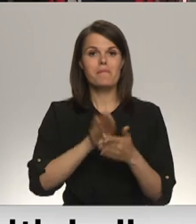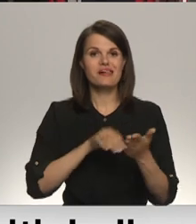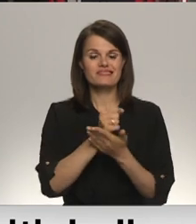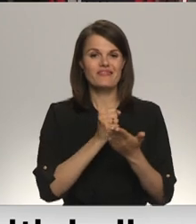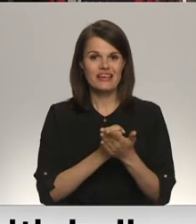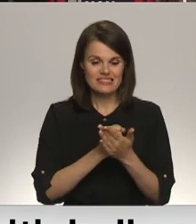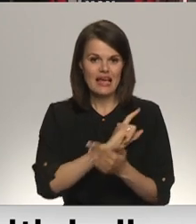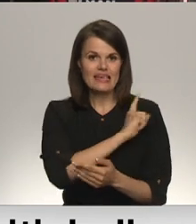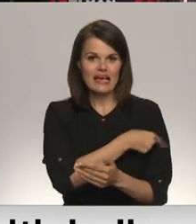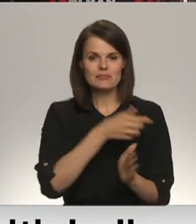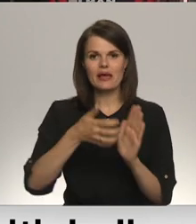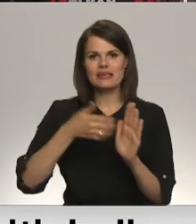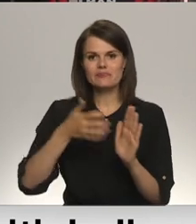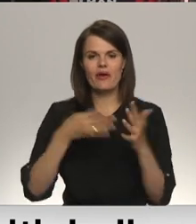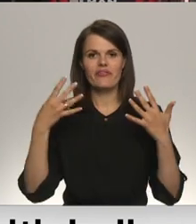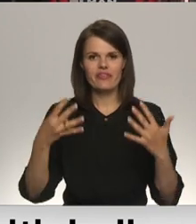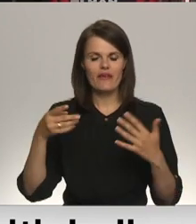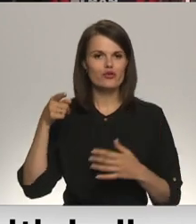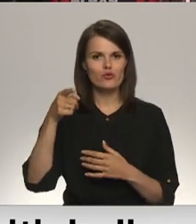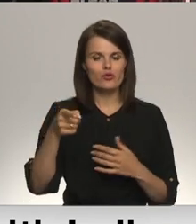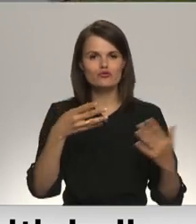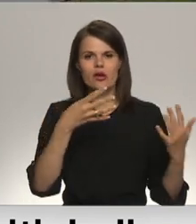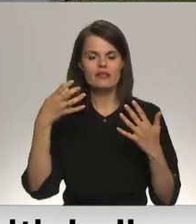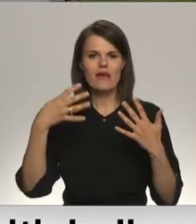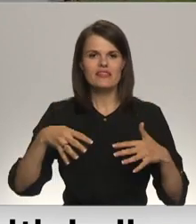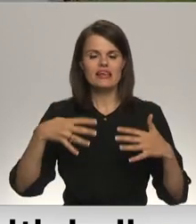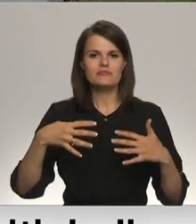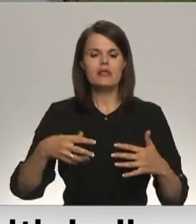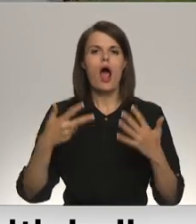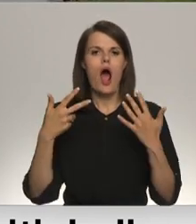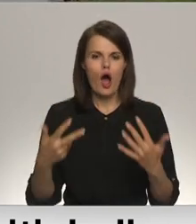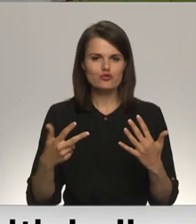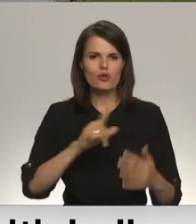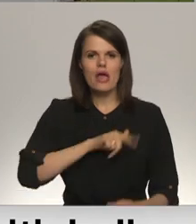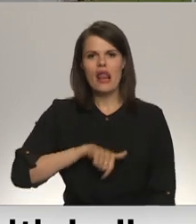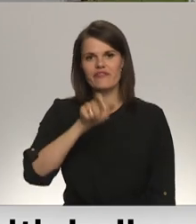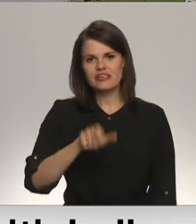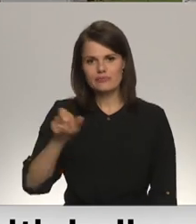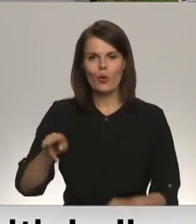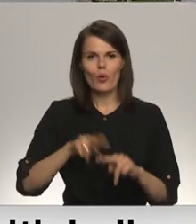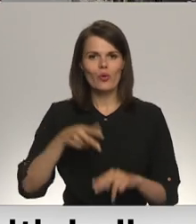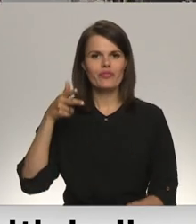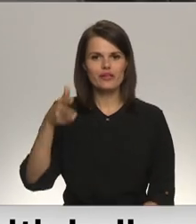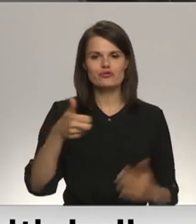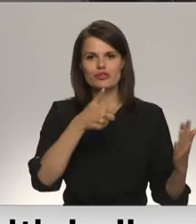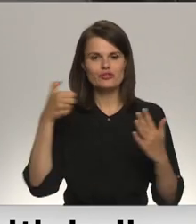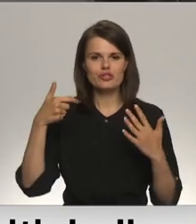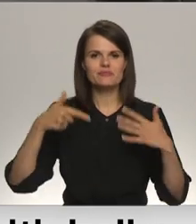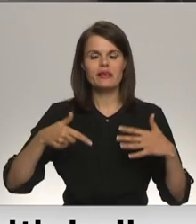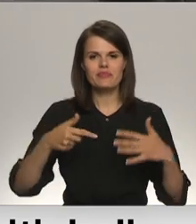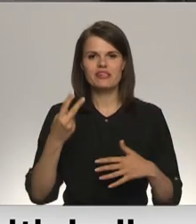režīmu izmantojuši 9098 Latvijas pilsoņi un 3672